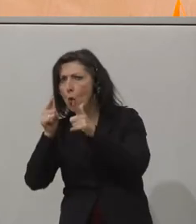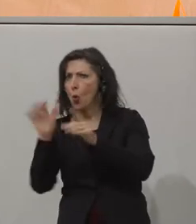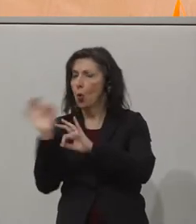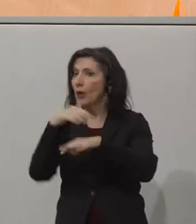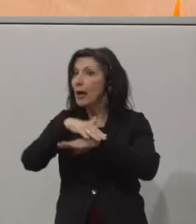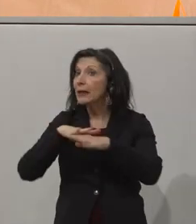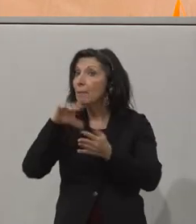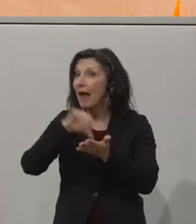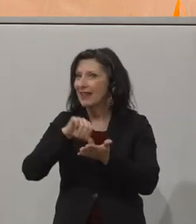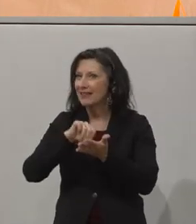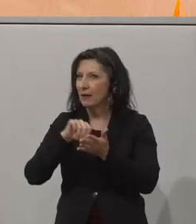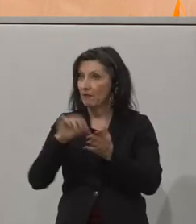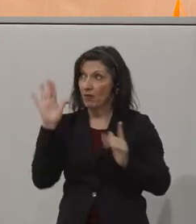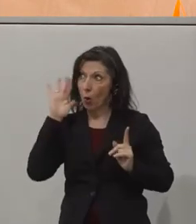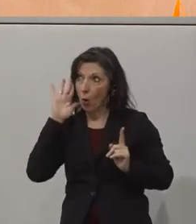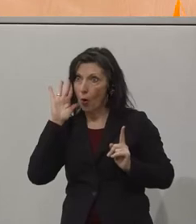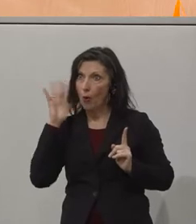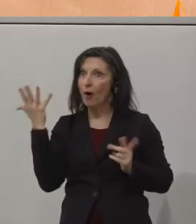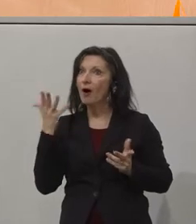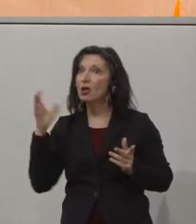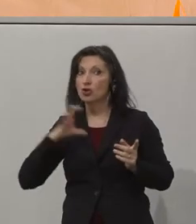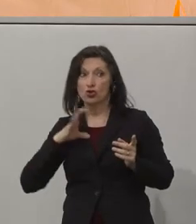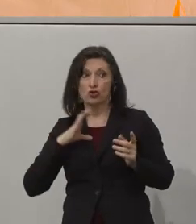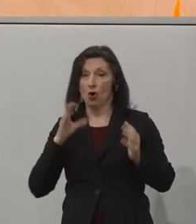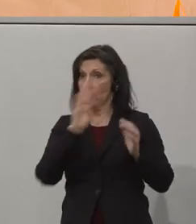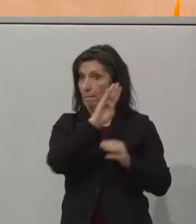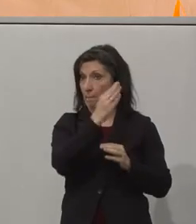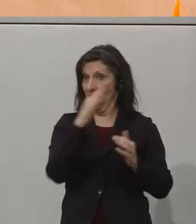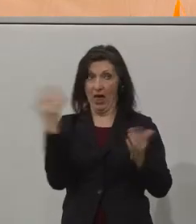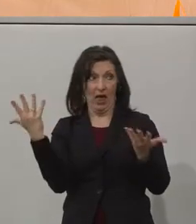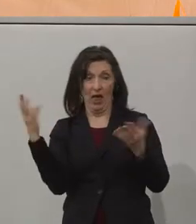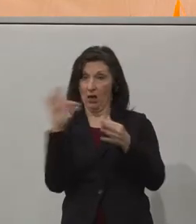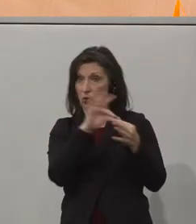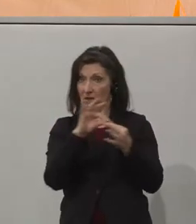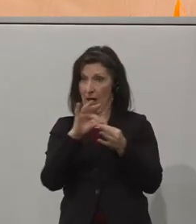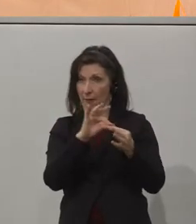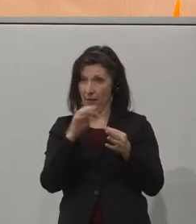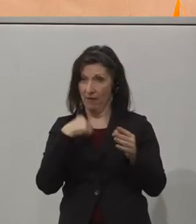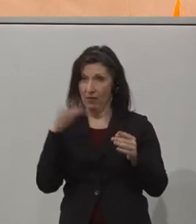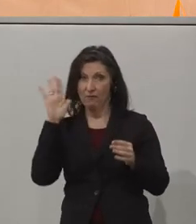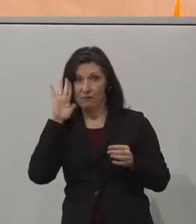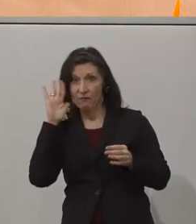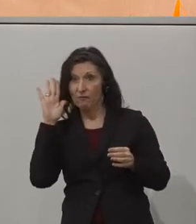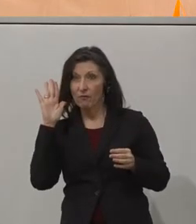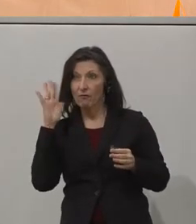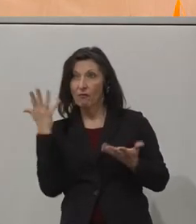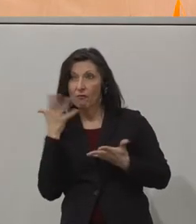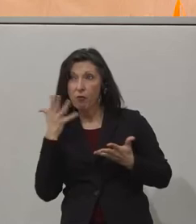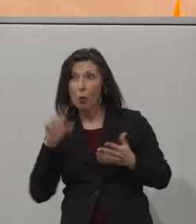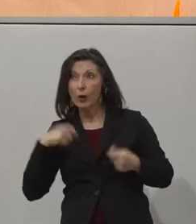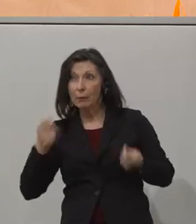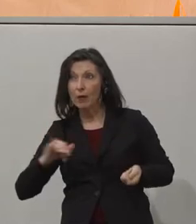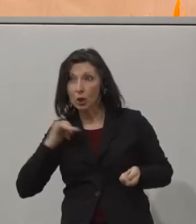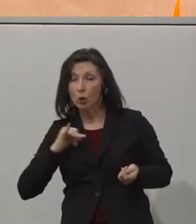wo wir wissen, in Kooperation mit der Chance B, dass die Jugendlichen dort sind, den Container aufbauen sozusagen.